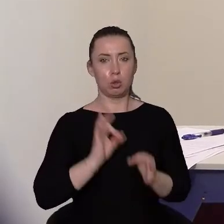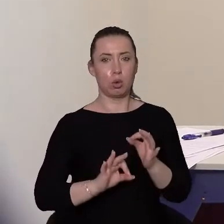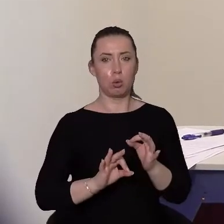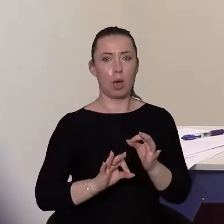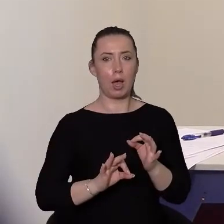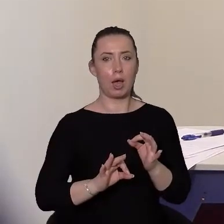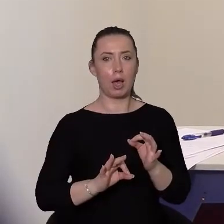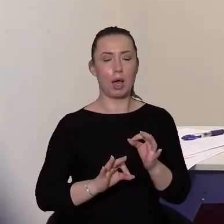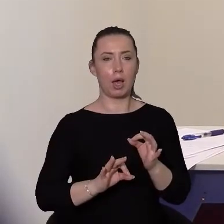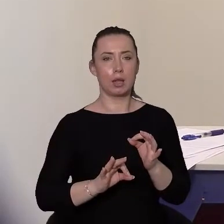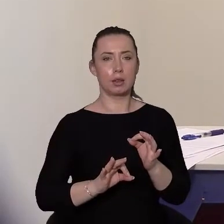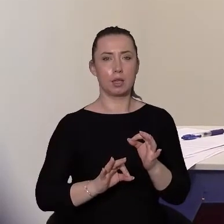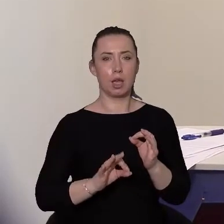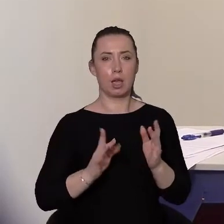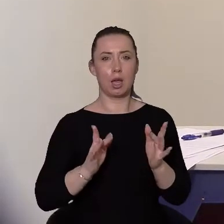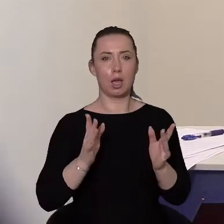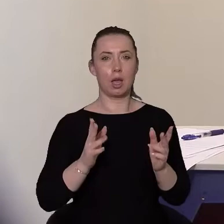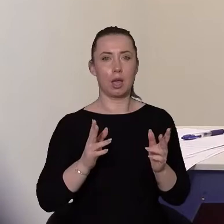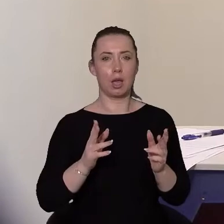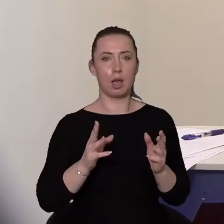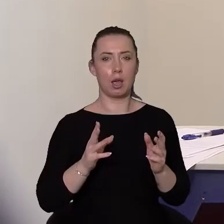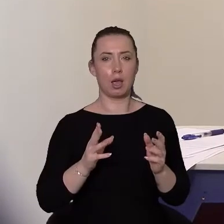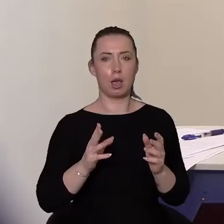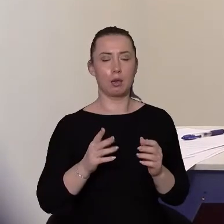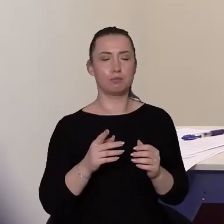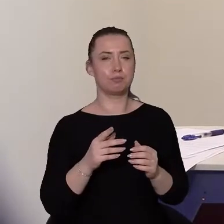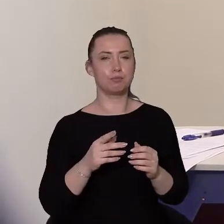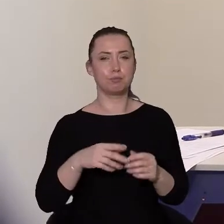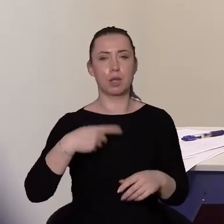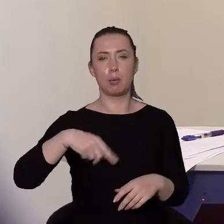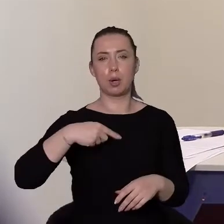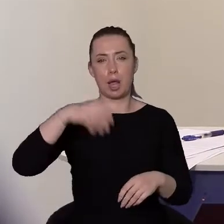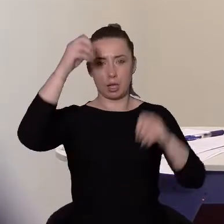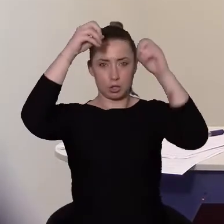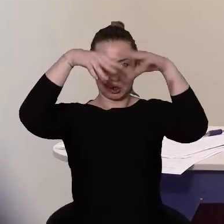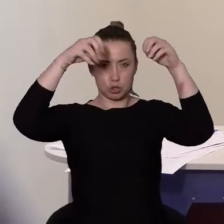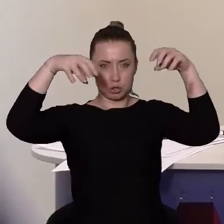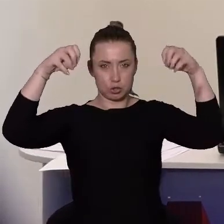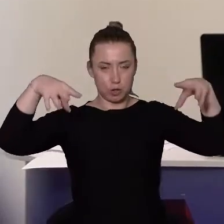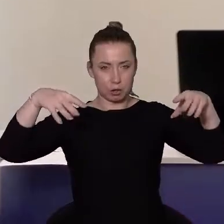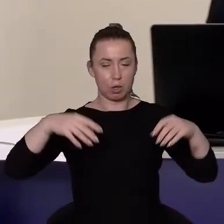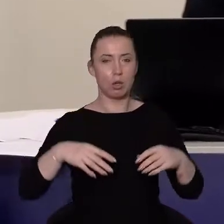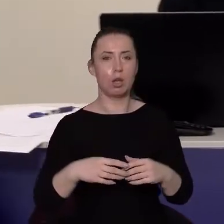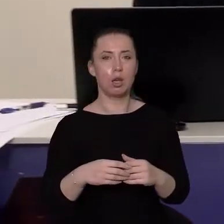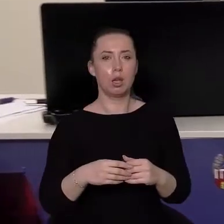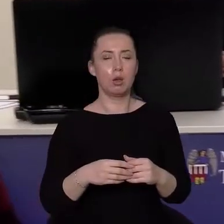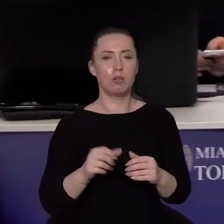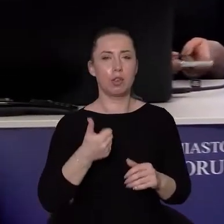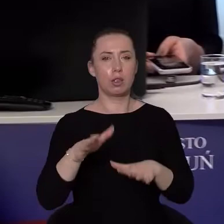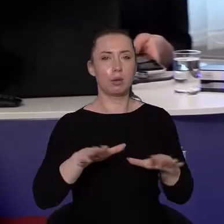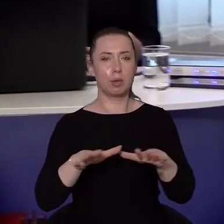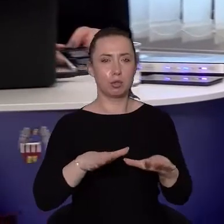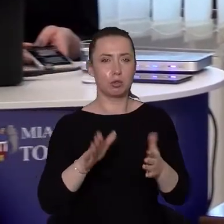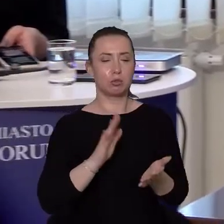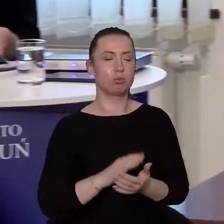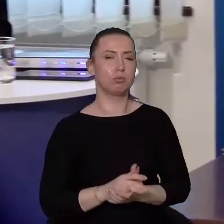wiadukcie na trasie prezydenta Raczkiewicza, gdzie jest, wtedy kiedy jest smoglisto, nie jest bezpiecznie, bo jest i ślisko i